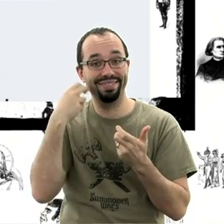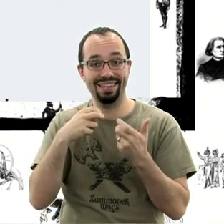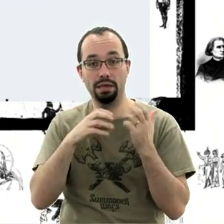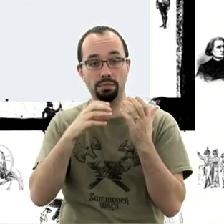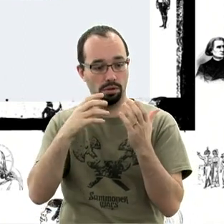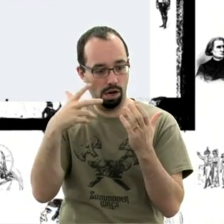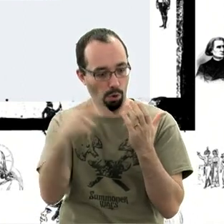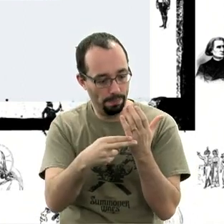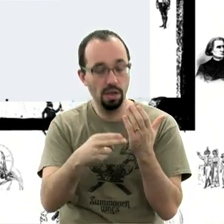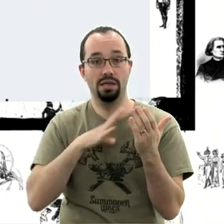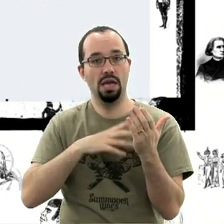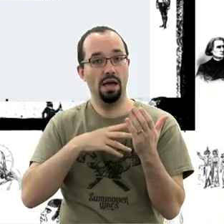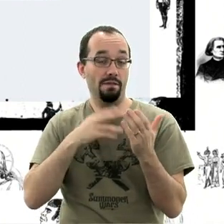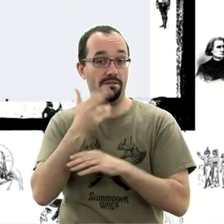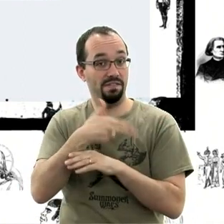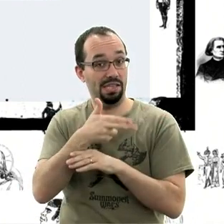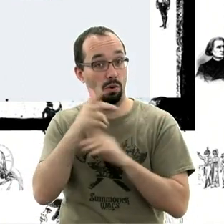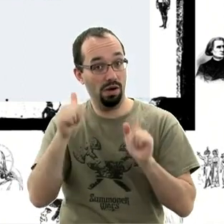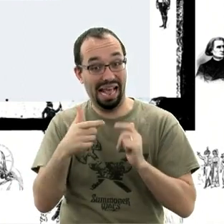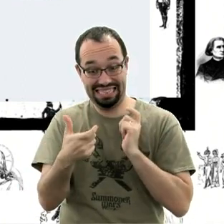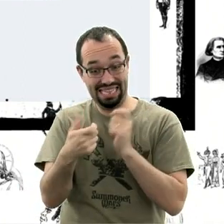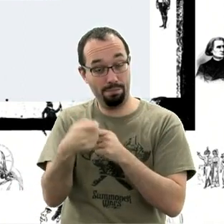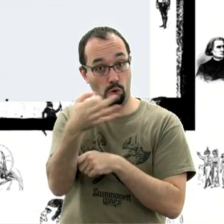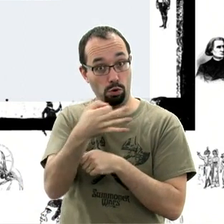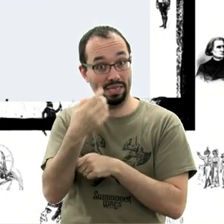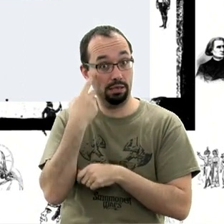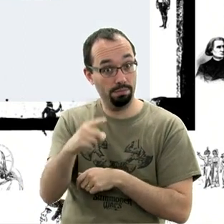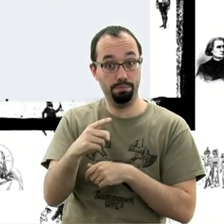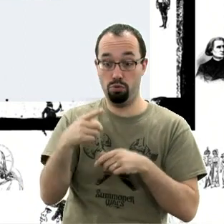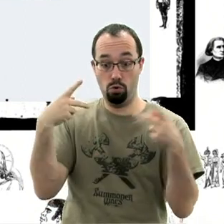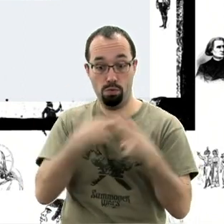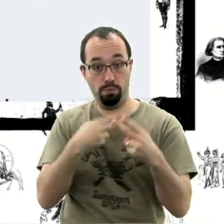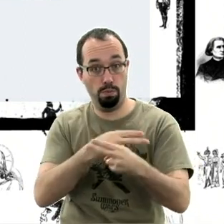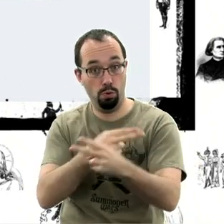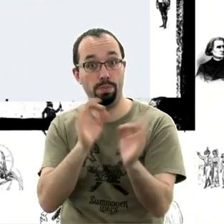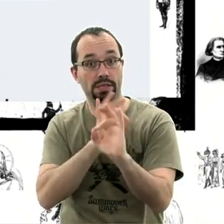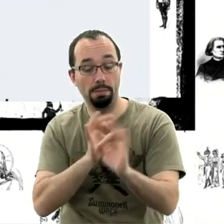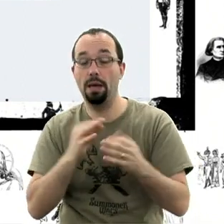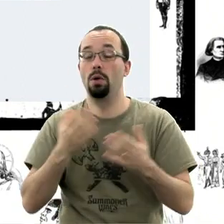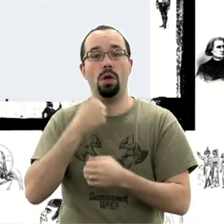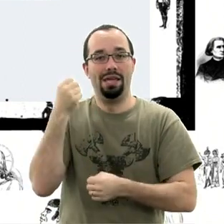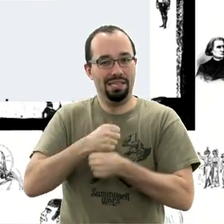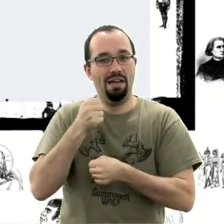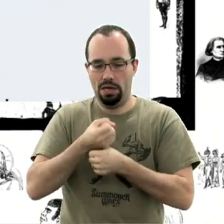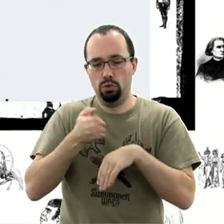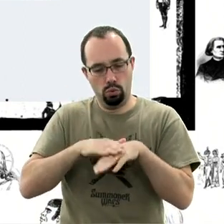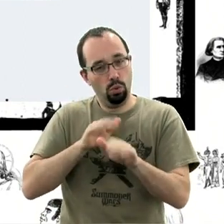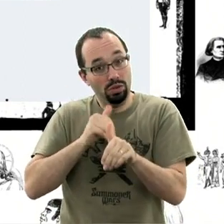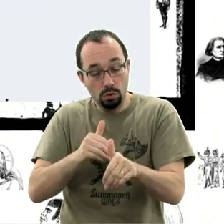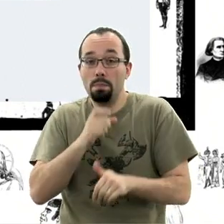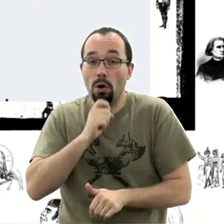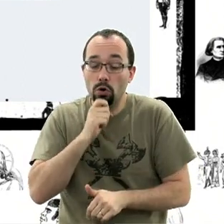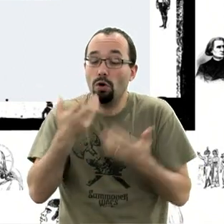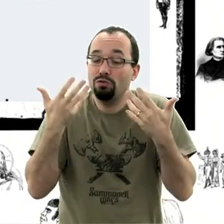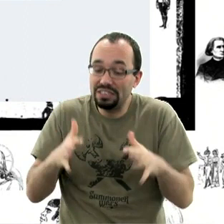'ajustera au niveau qualité pour ne qu y de coupures. tout ça nous demande beaucoup de travail, mais on est dessus. Je ne sais pas, on ne sait pas quand ce sera terminé, mais pas la